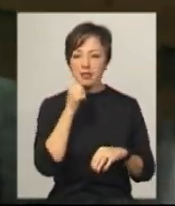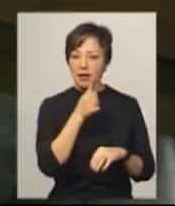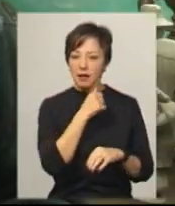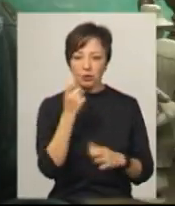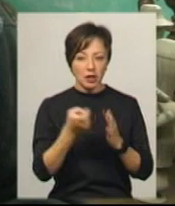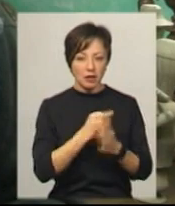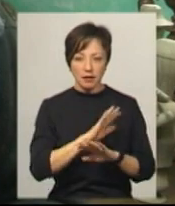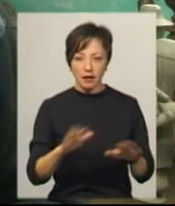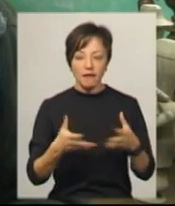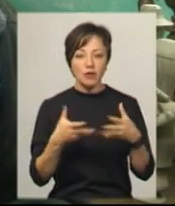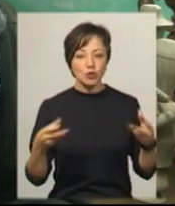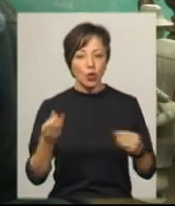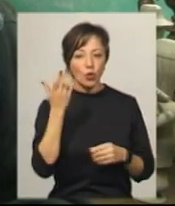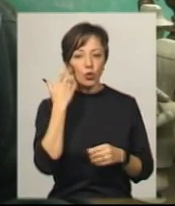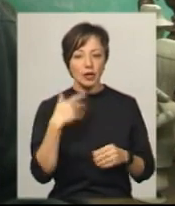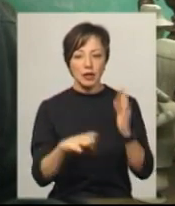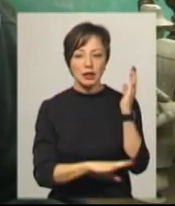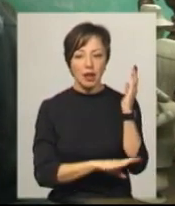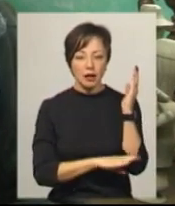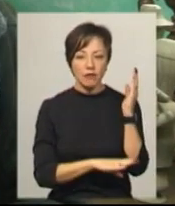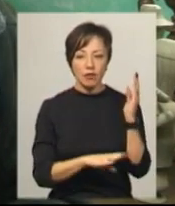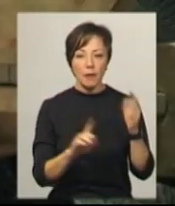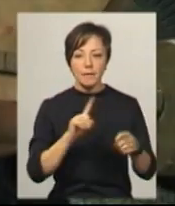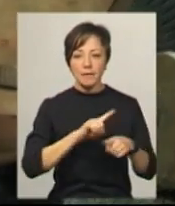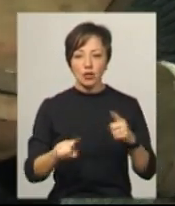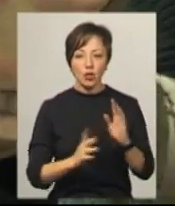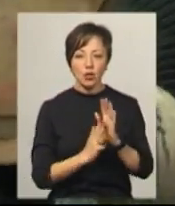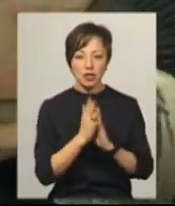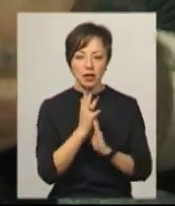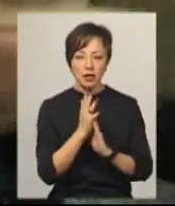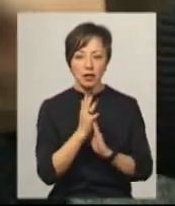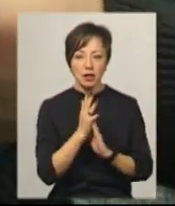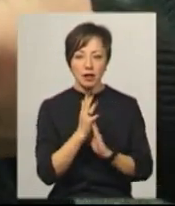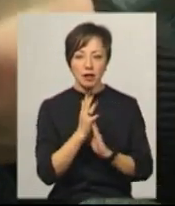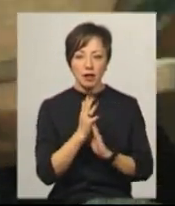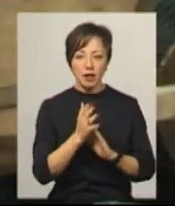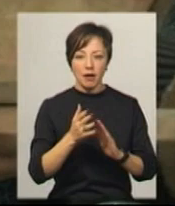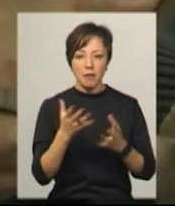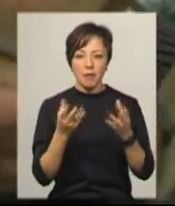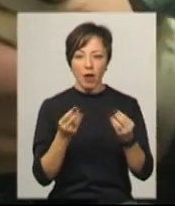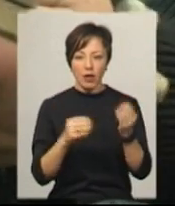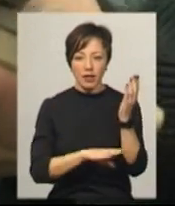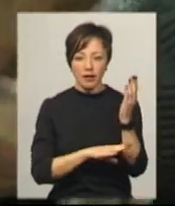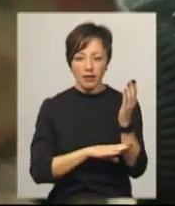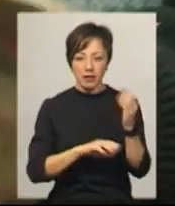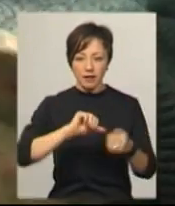розгадали. Весною, коли дерево швидко росте, вирізалася з цієї мягкої деревини